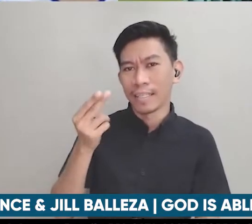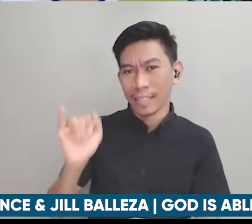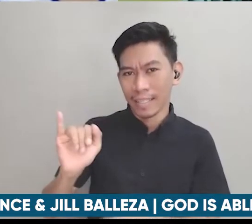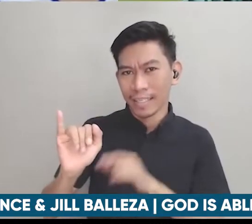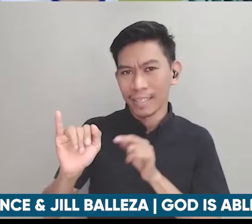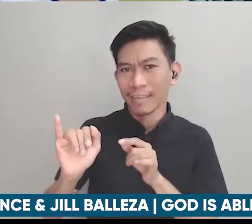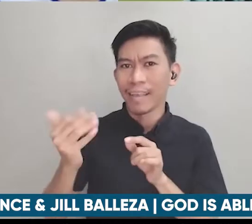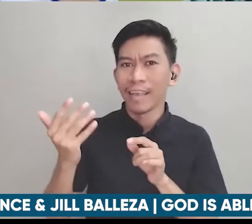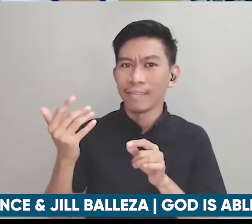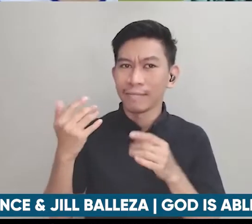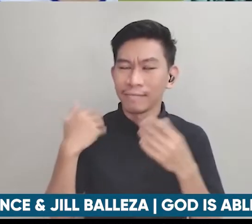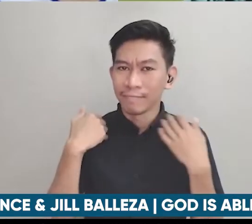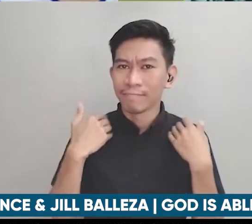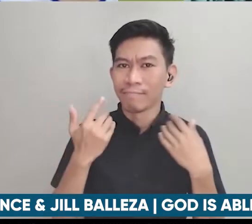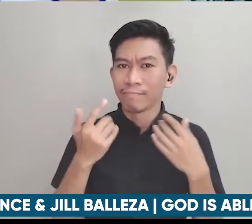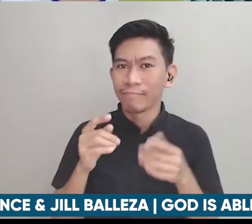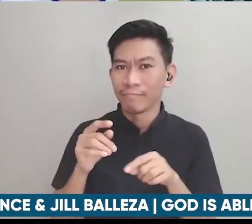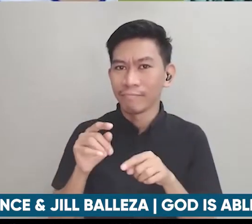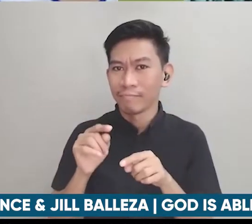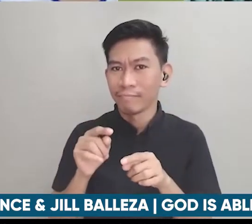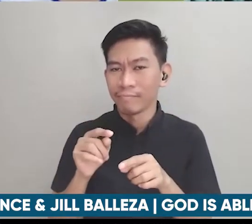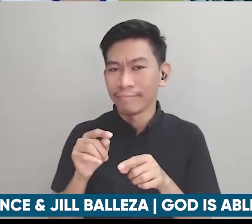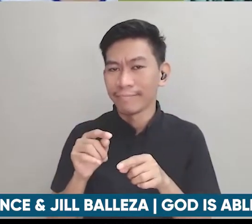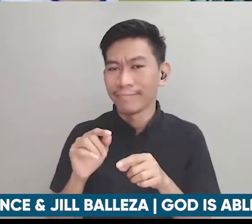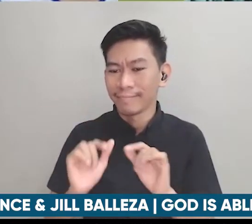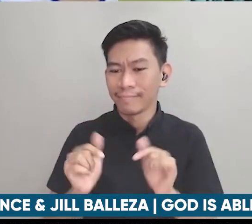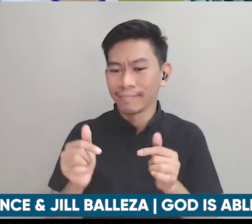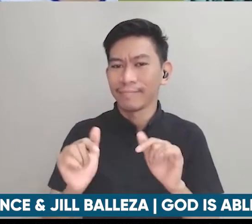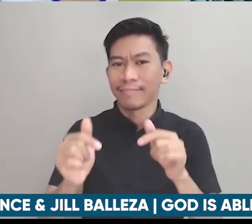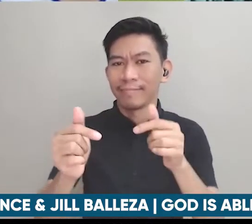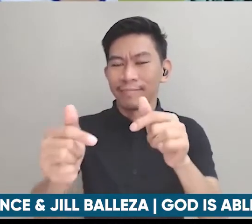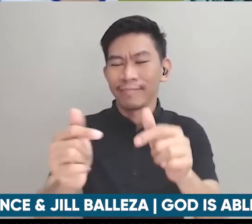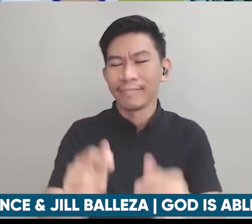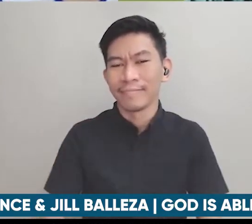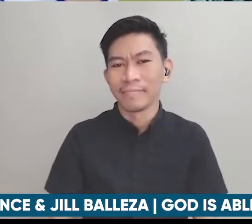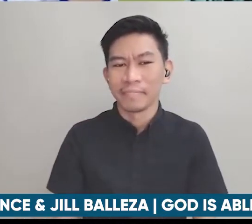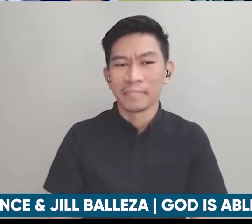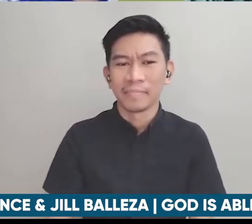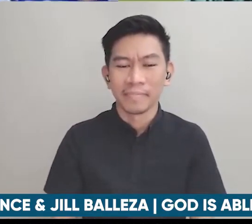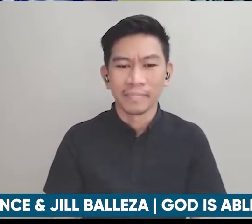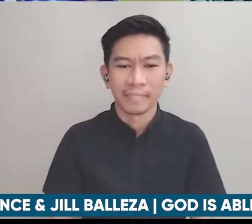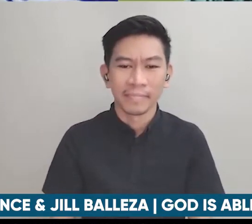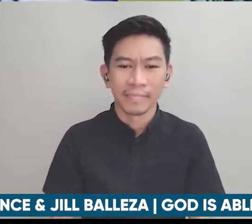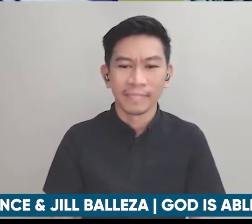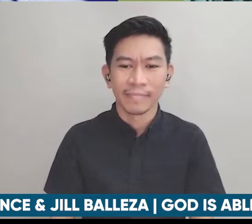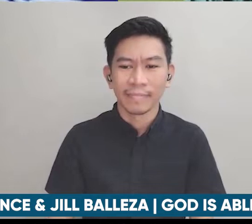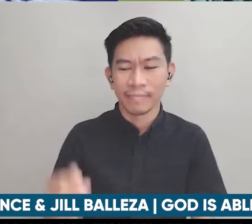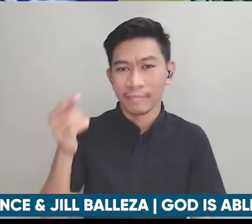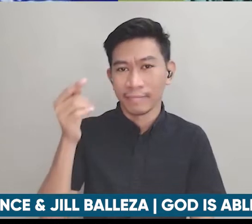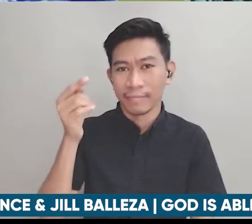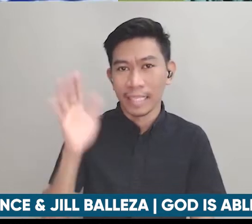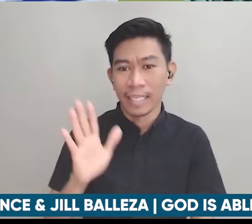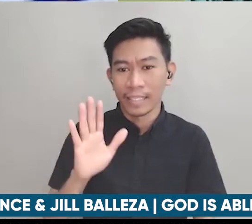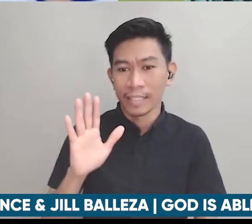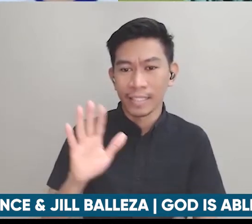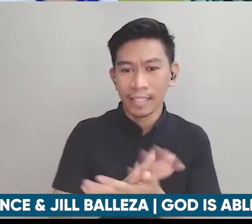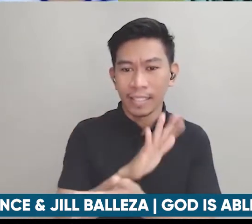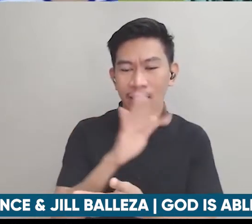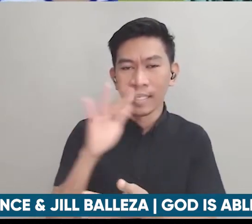-tuloy lang yung great commission it's all for God's glory talaga and speaking of GLC